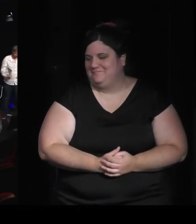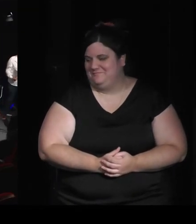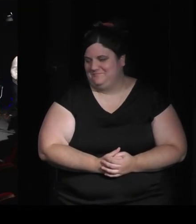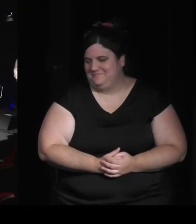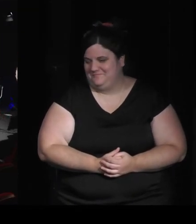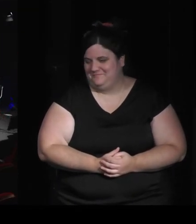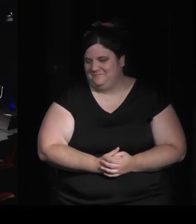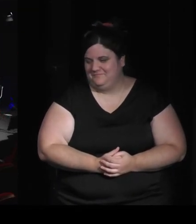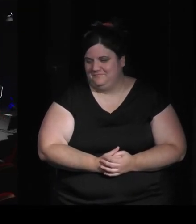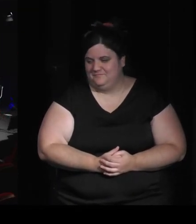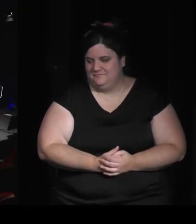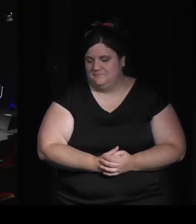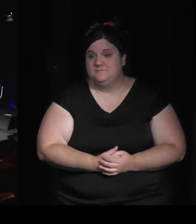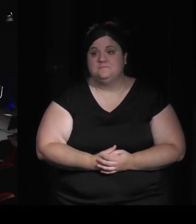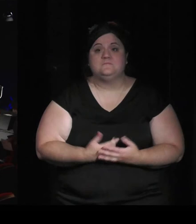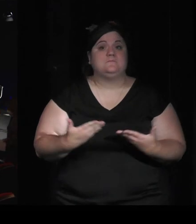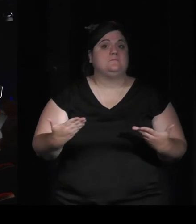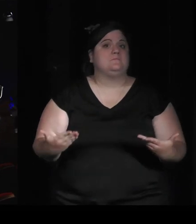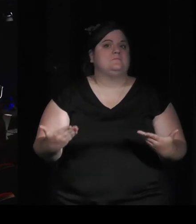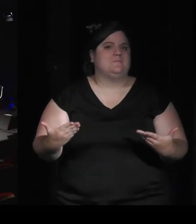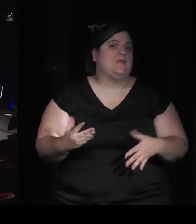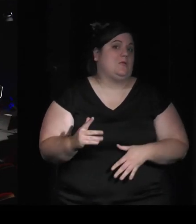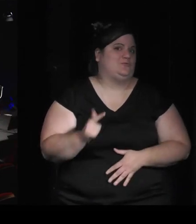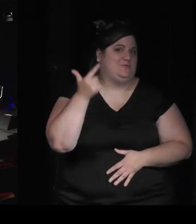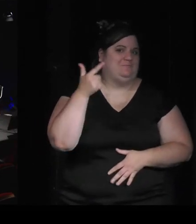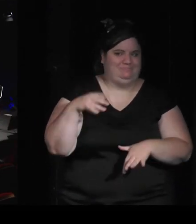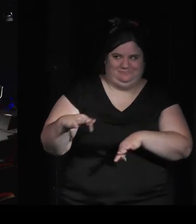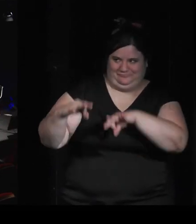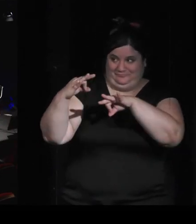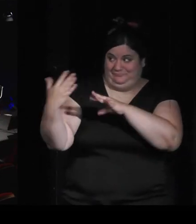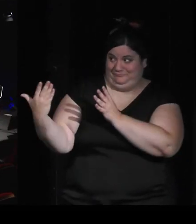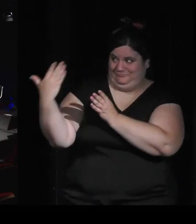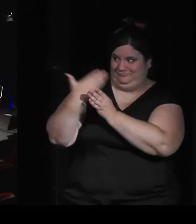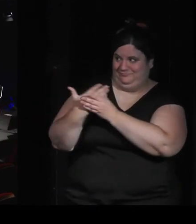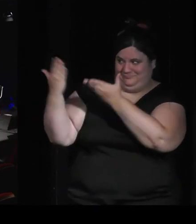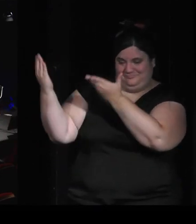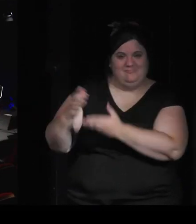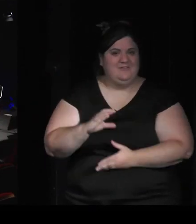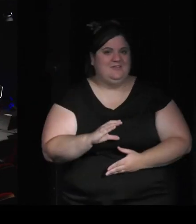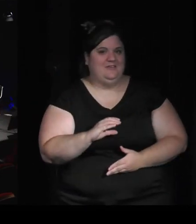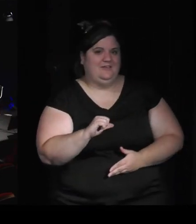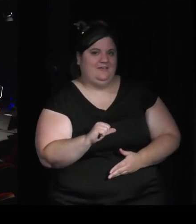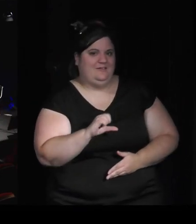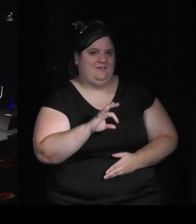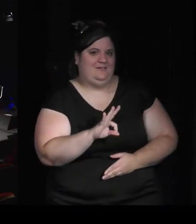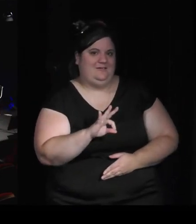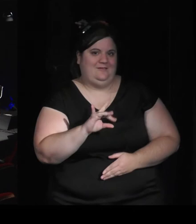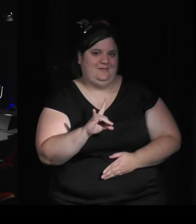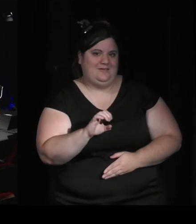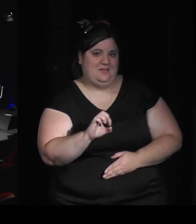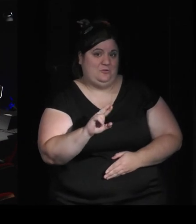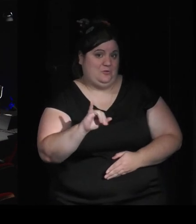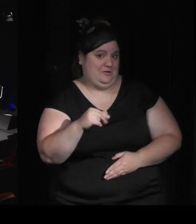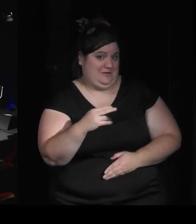on va sur un deuxième intermède j'ai aussi le plaisir d'accueillir Catherine pour un autre